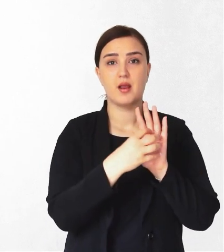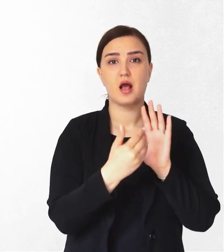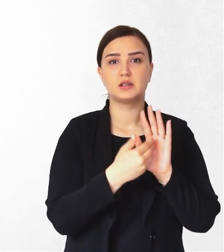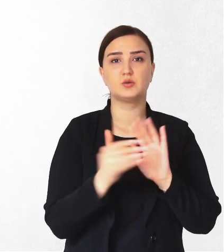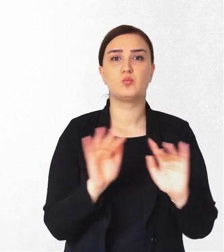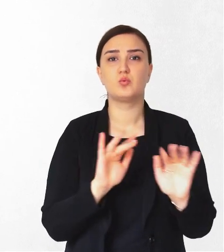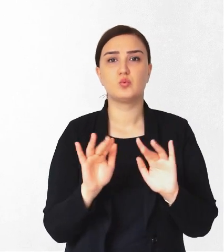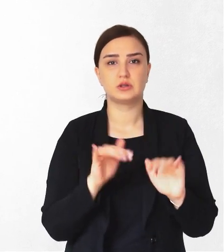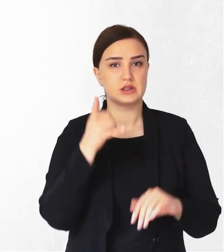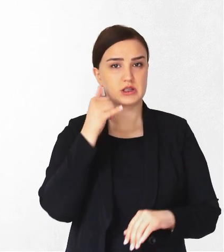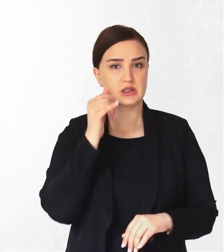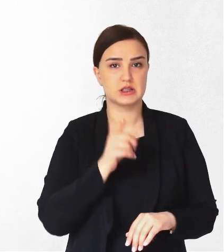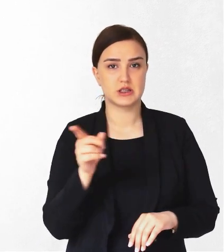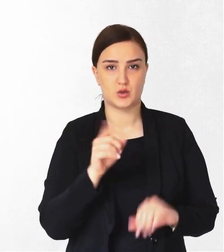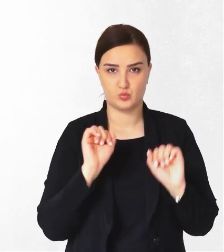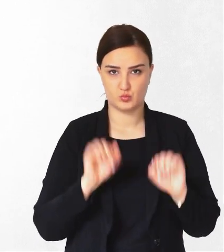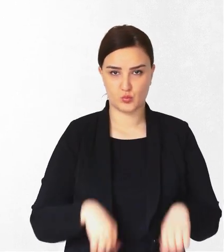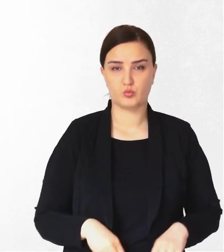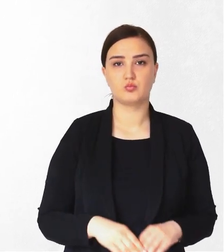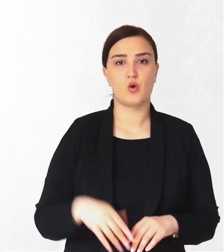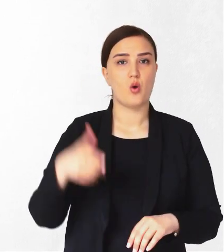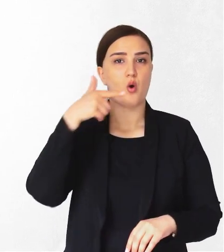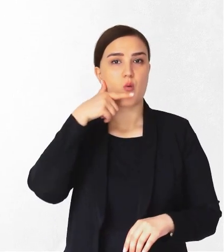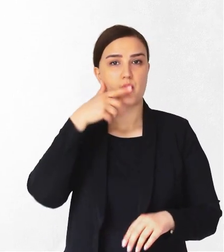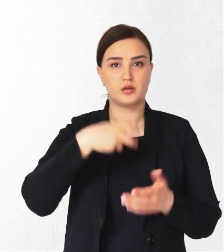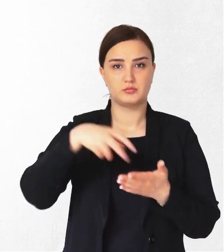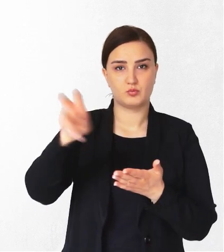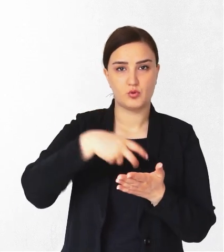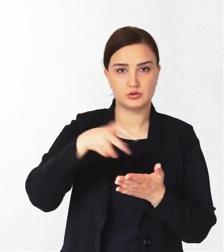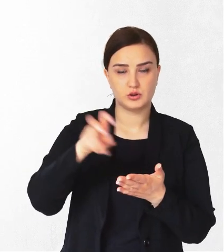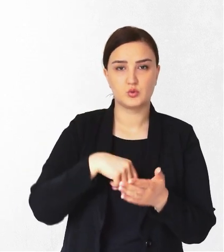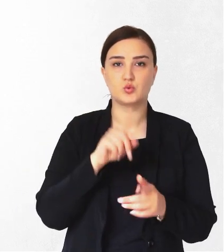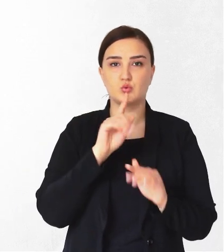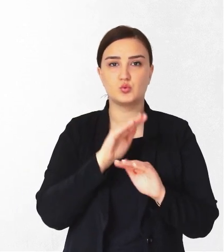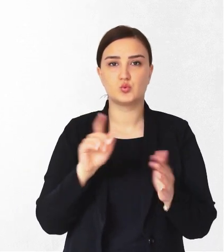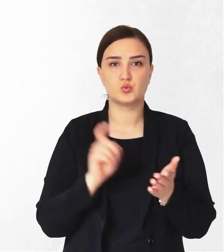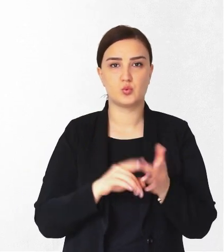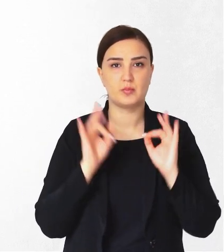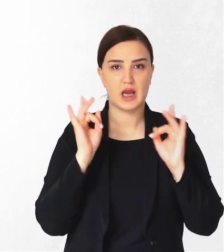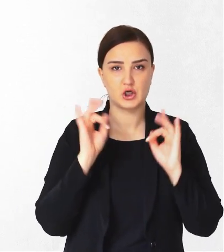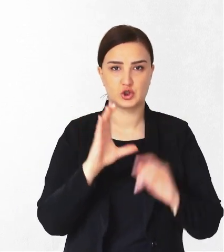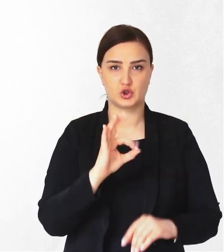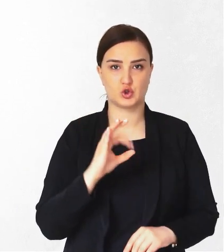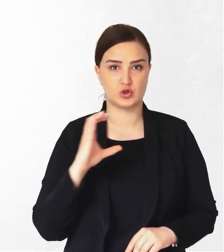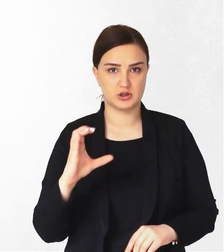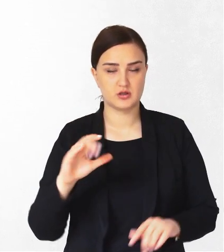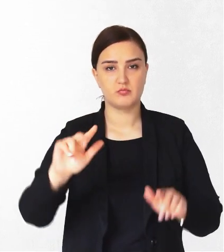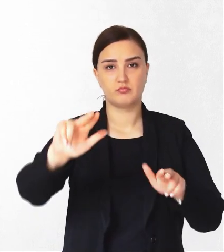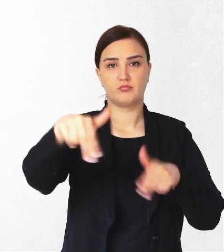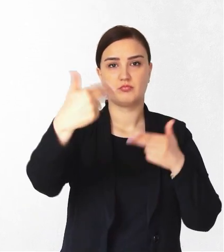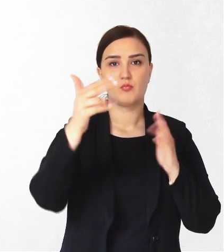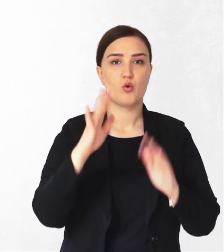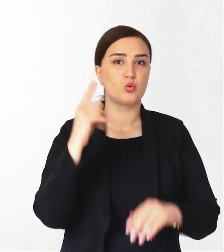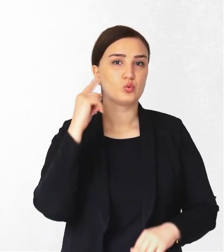funksiyaları – zəng etmək, operatorla yazışmaq, səssiz həyacan siqnalı, sos, video